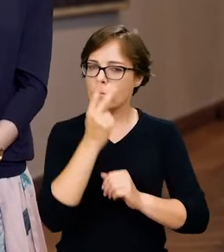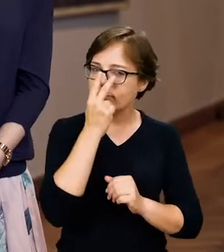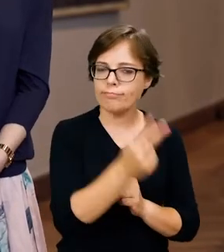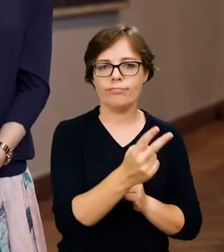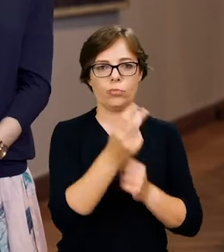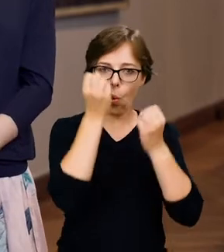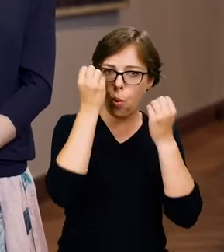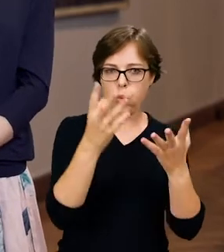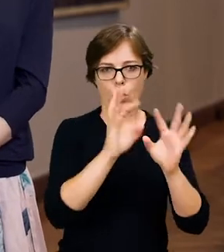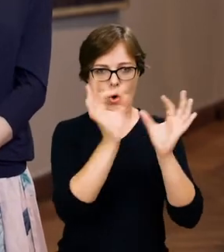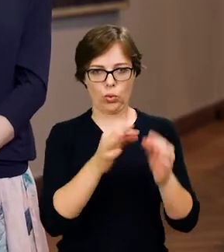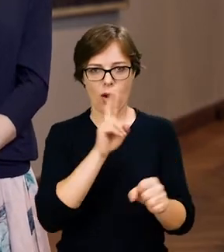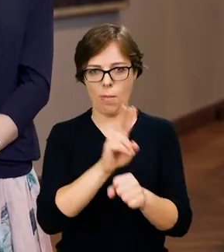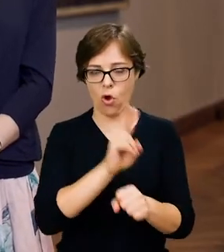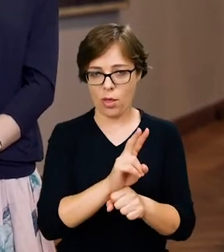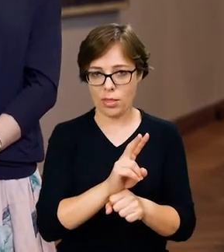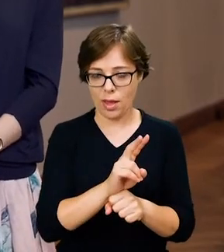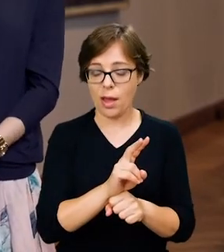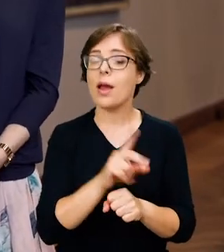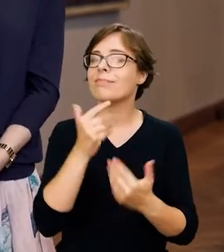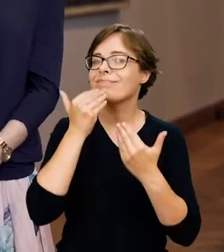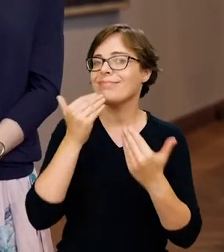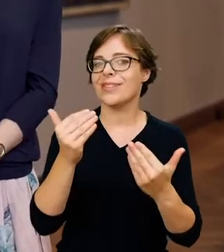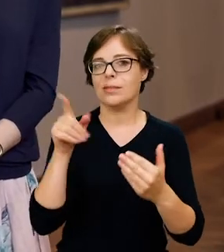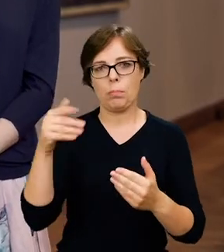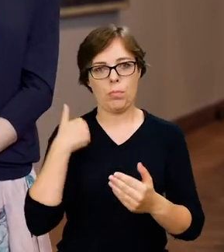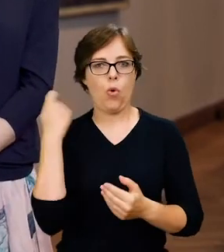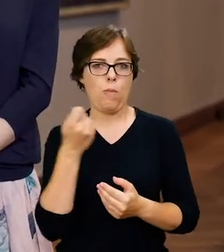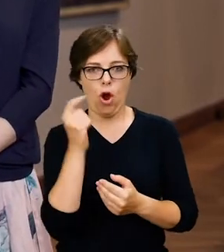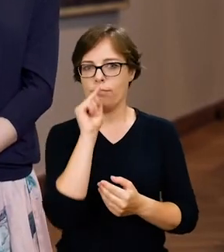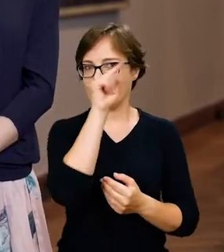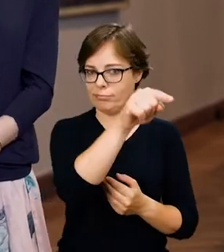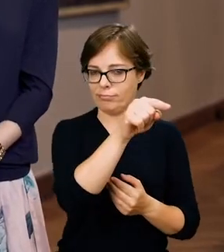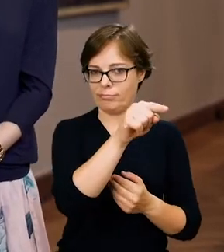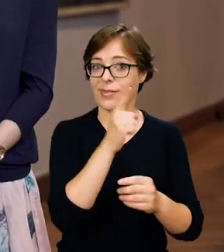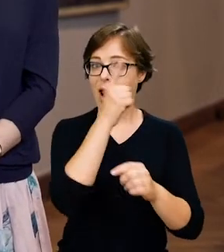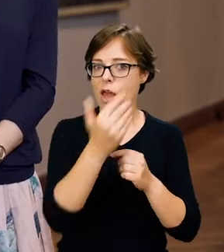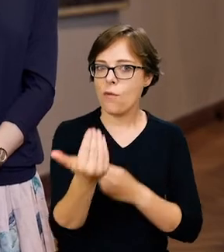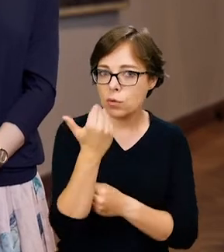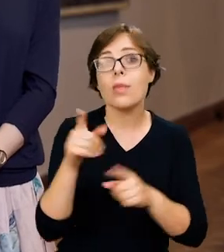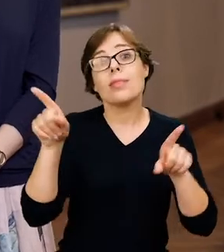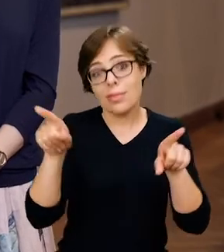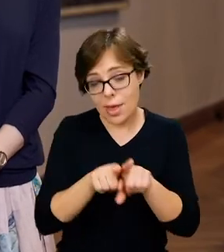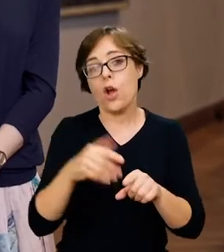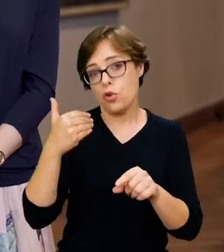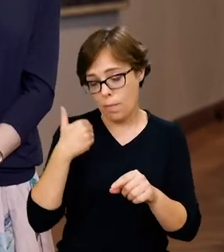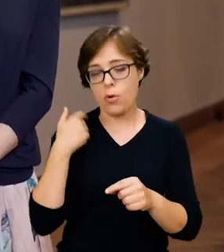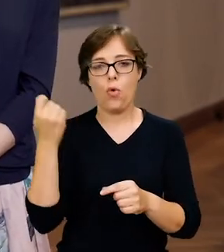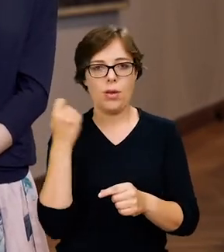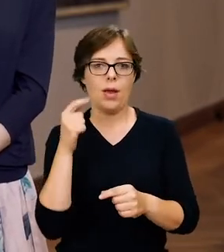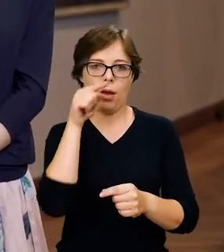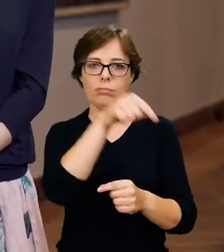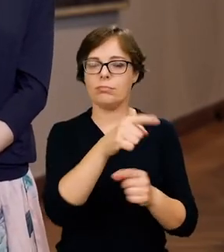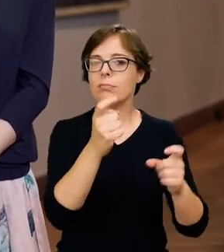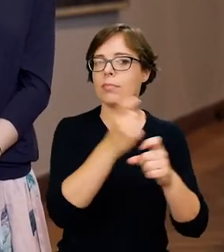kulturą i sztuką Japonii dzięki podróży na daleki wschód, także do kraju kwitnącej